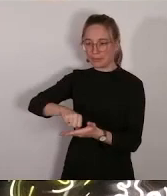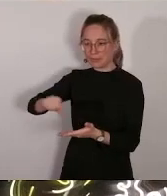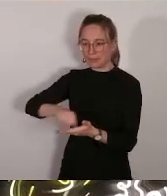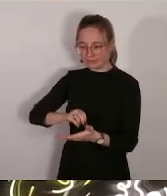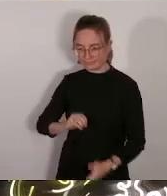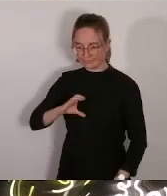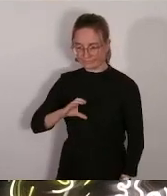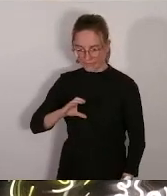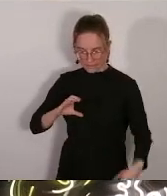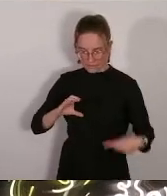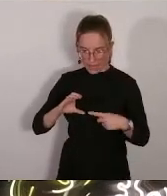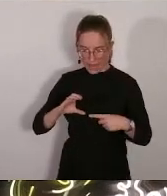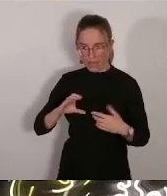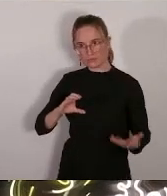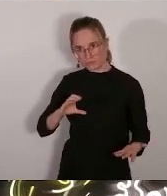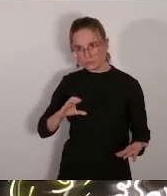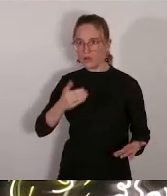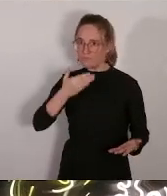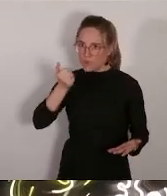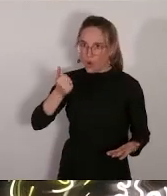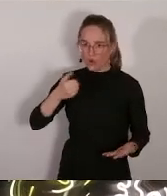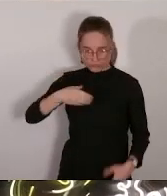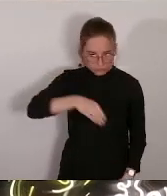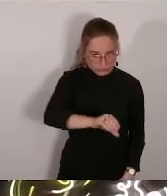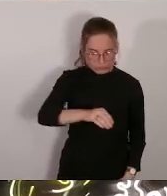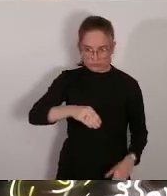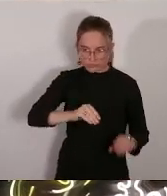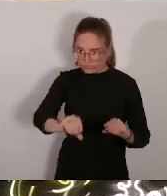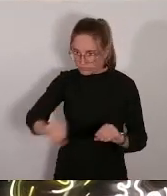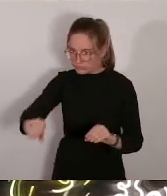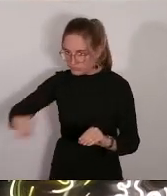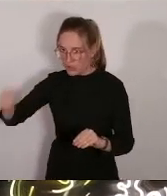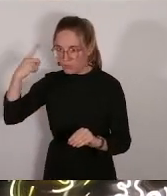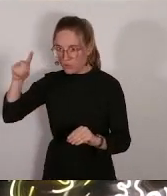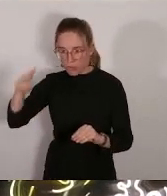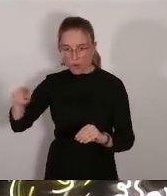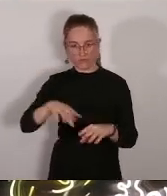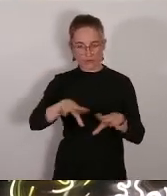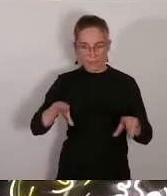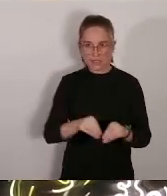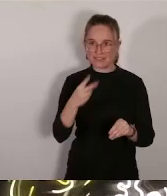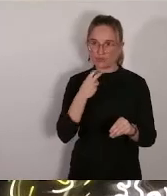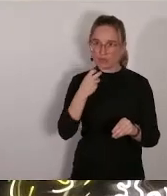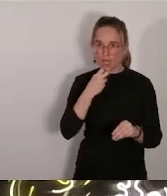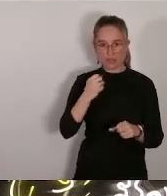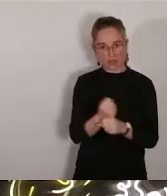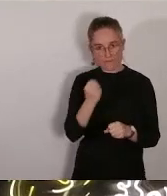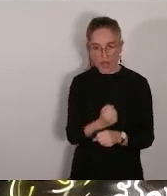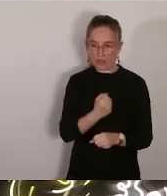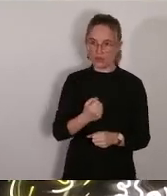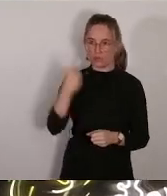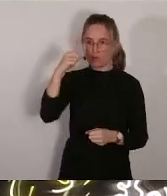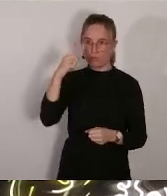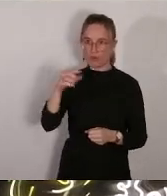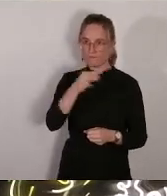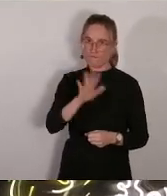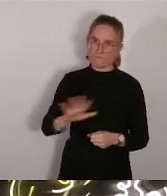citoyens qui travaillent et qui contribuent à la solidarité nationale c'est tout voilà ben oui mais bon il faut le dire